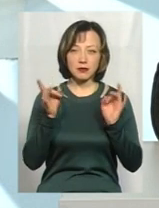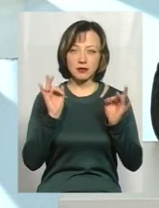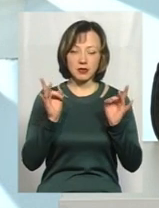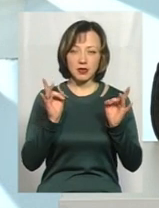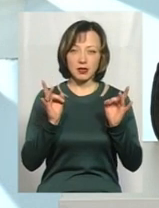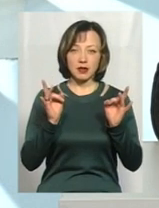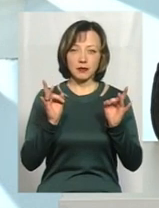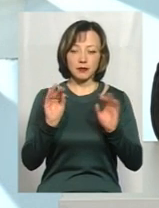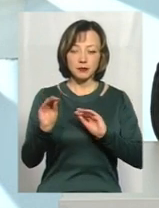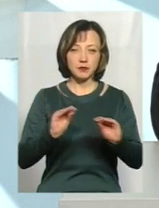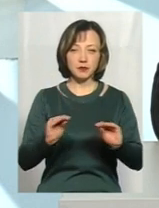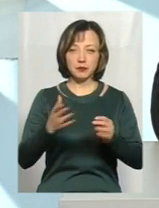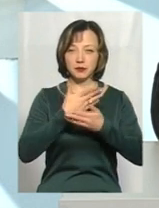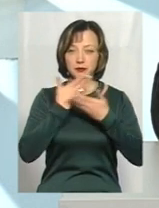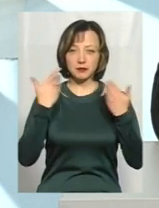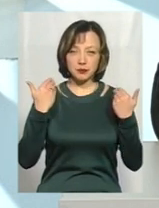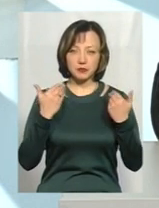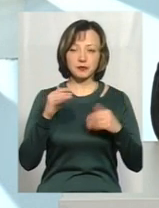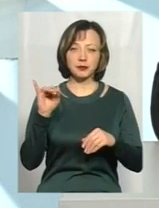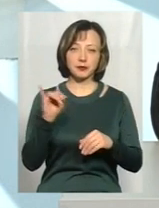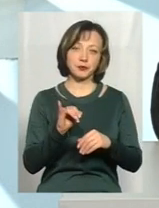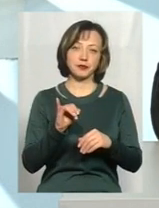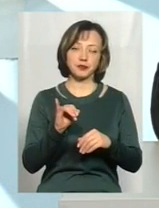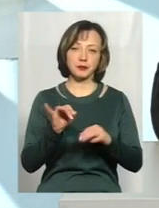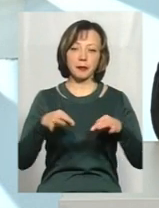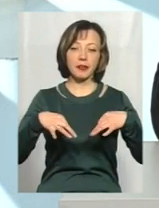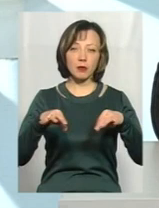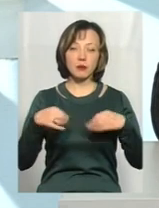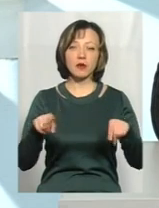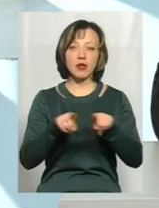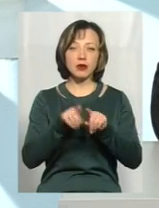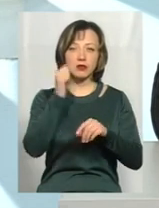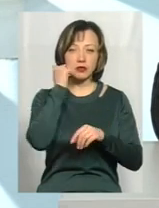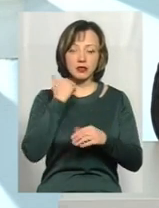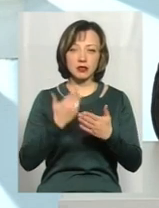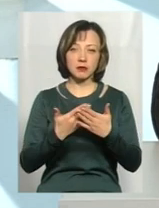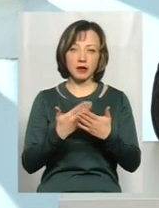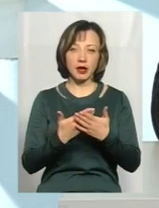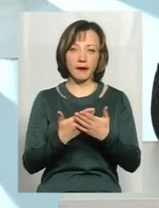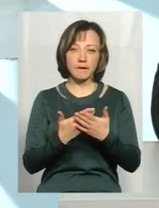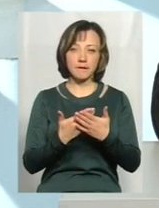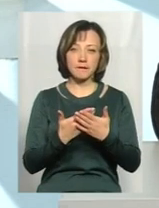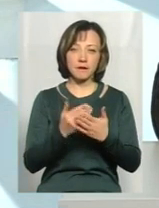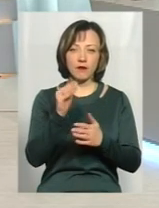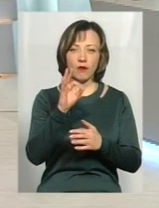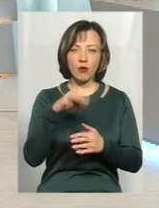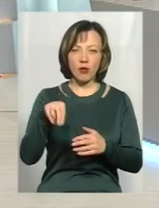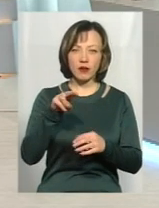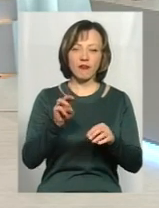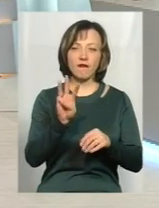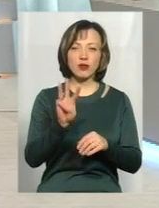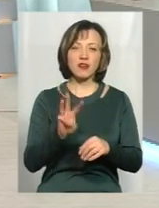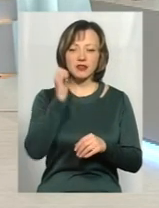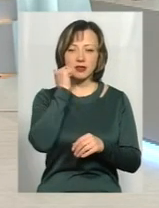сигналізаціями, і автомобілі також старенькі, там різно Форди, там Фольксвагени